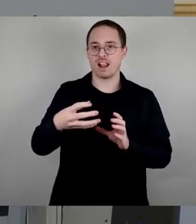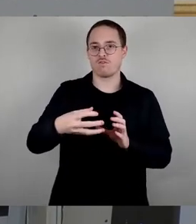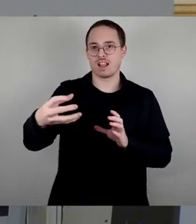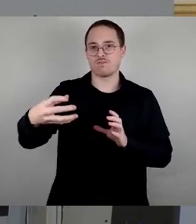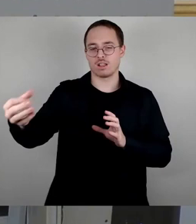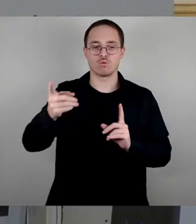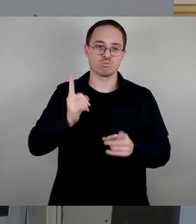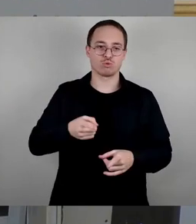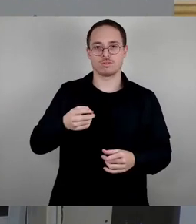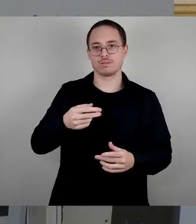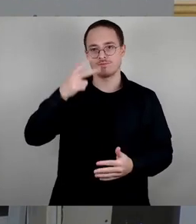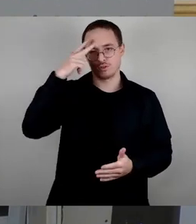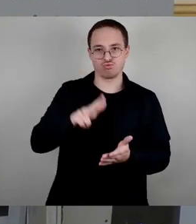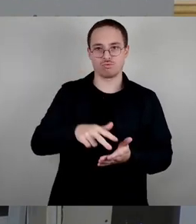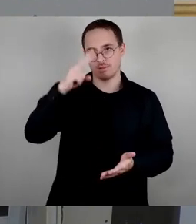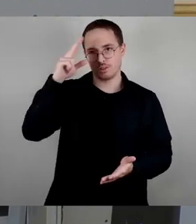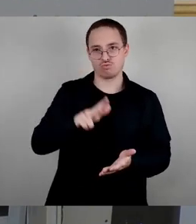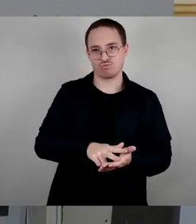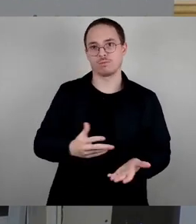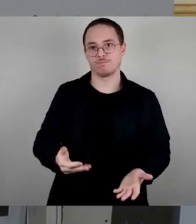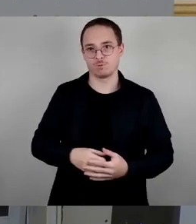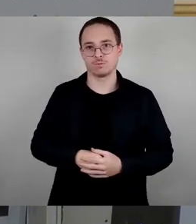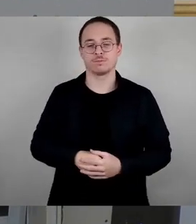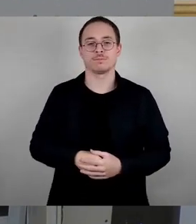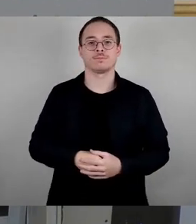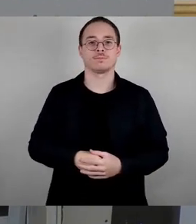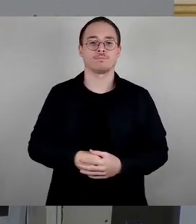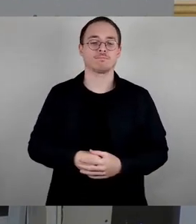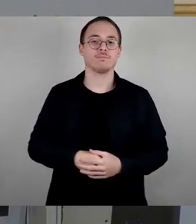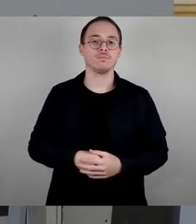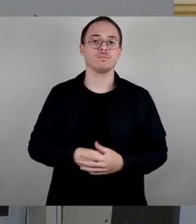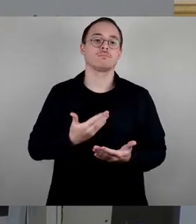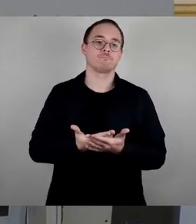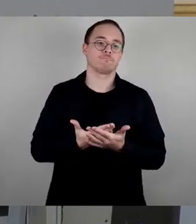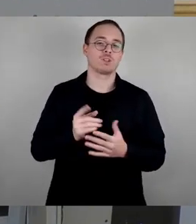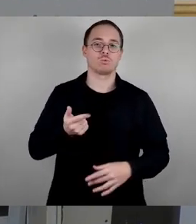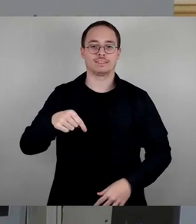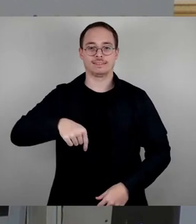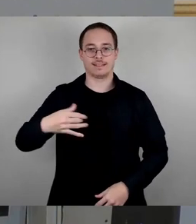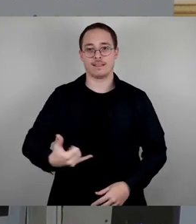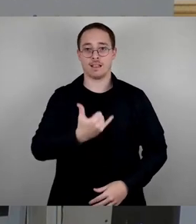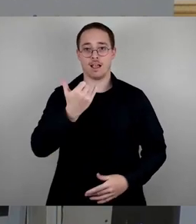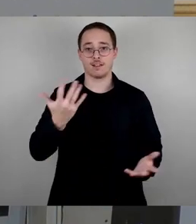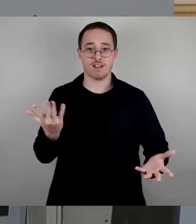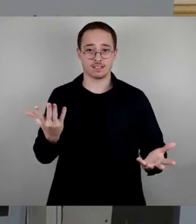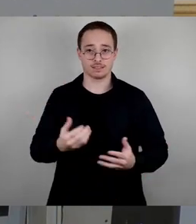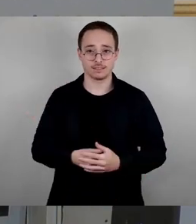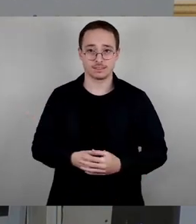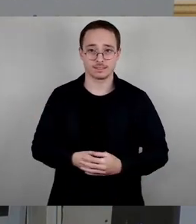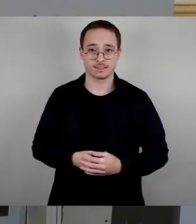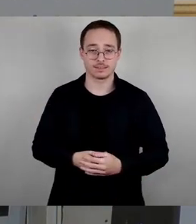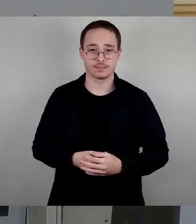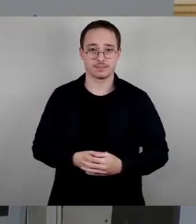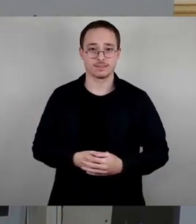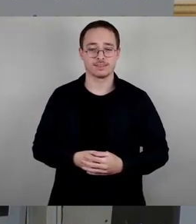Auch da geht es jetzt natürlich darum, dass auch dieses Jahr das Bad am